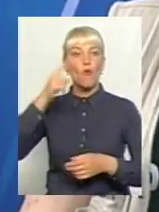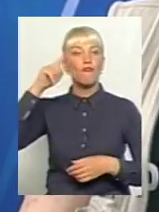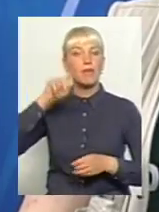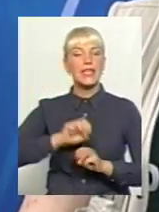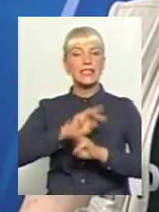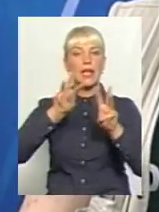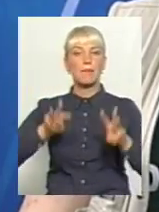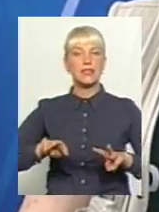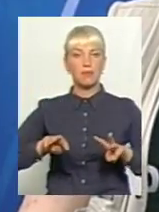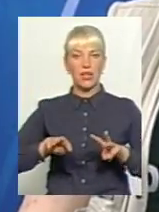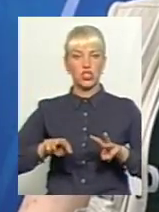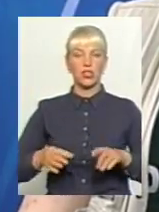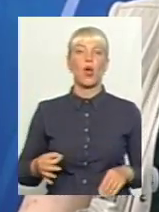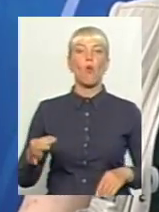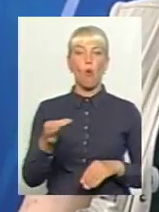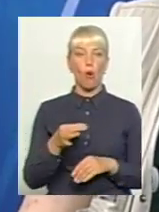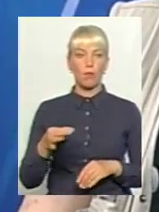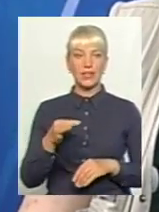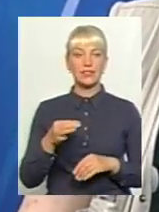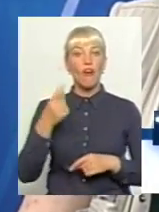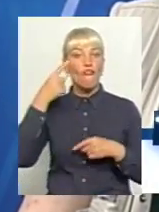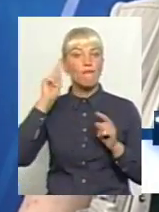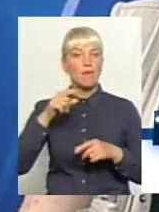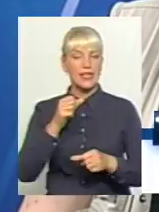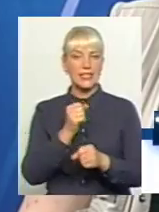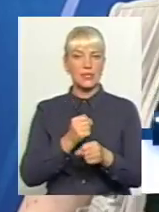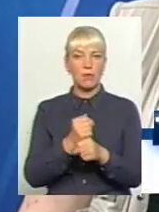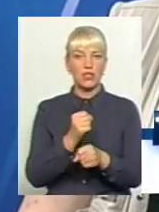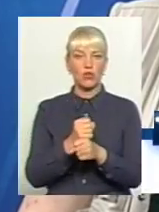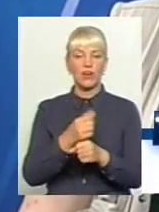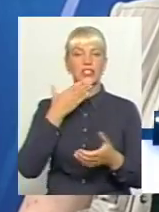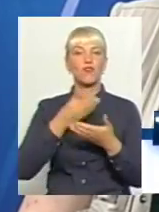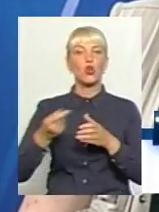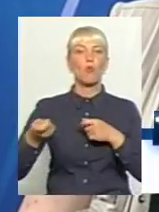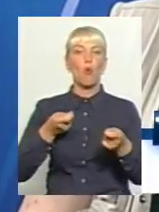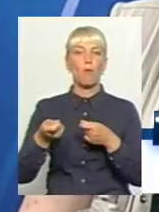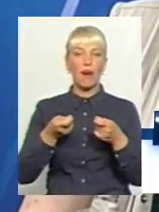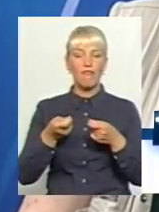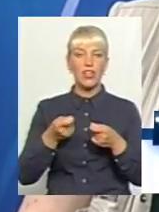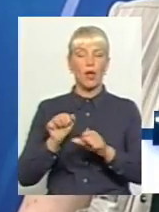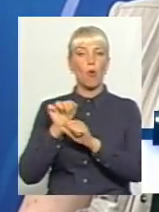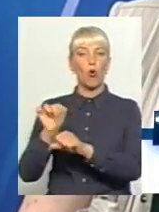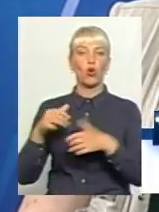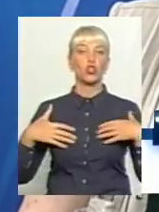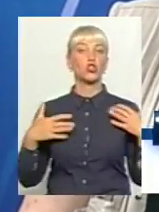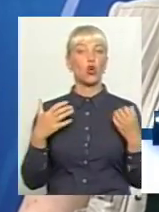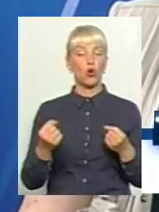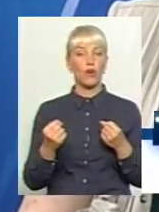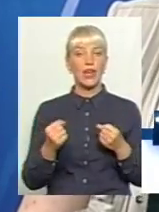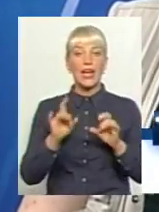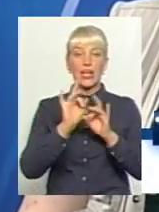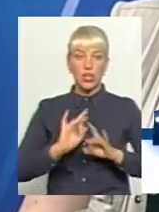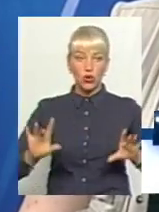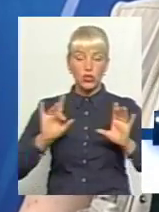забезпечити область, уміння спрацювати зі своїм управлінням охорони здоров'я, роз'яснити,